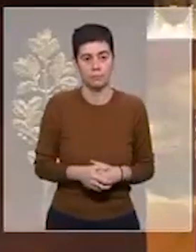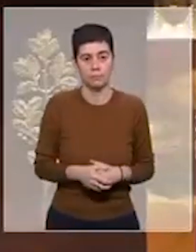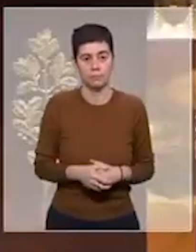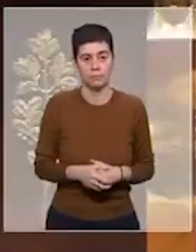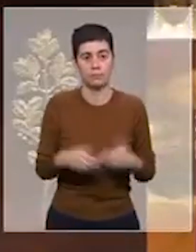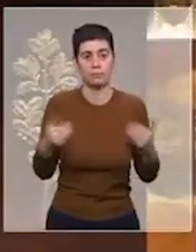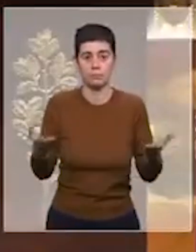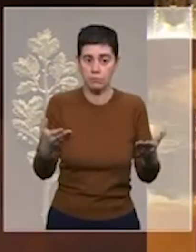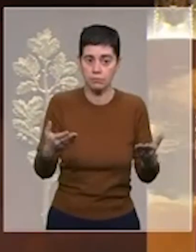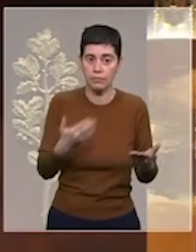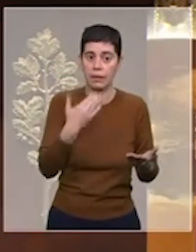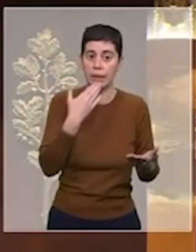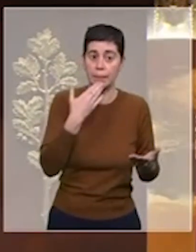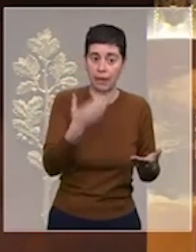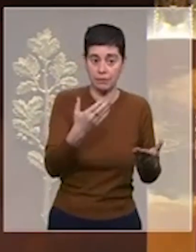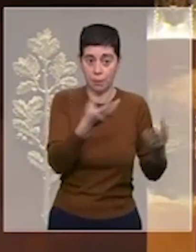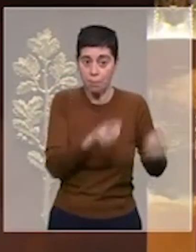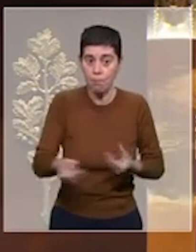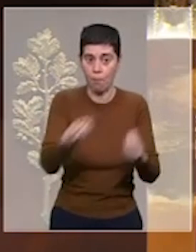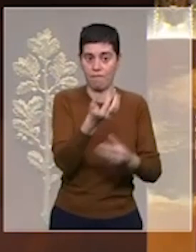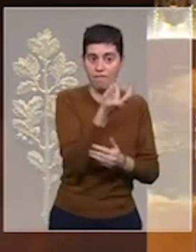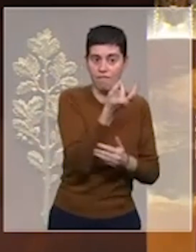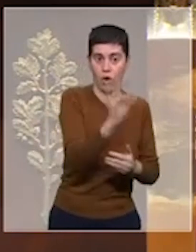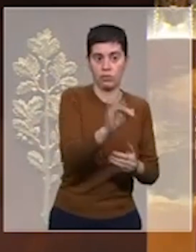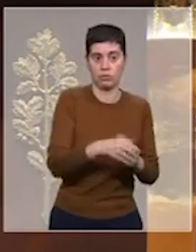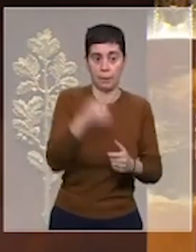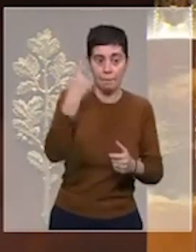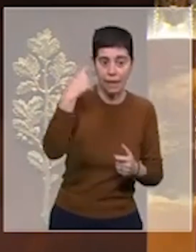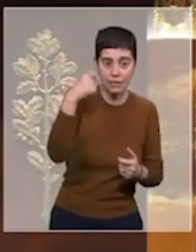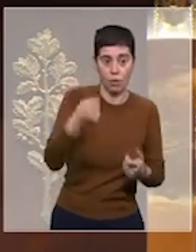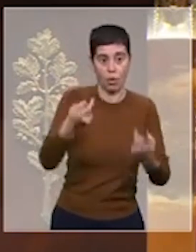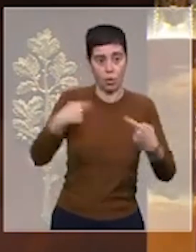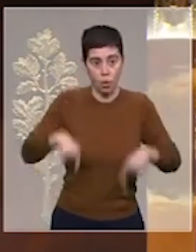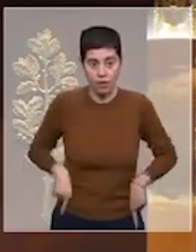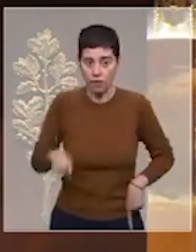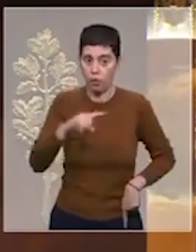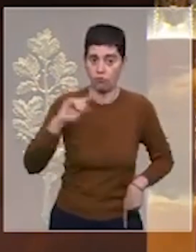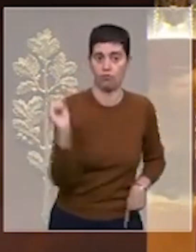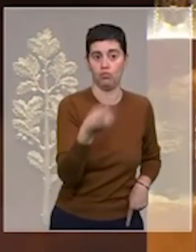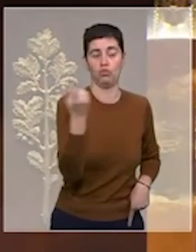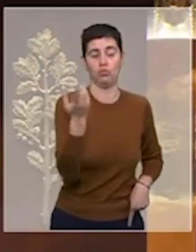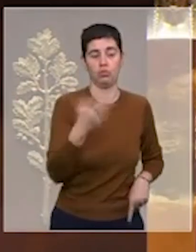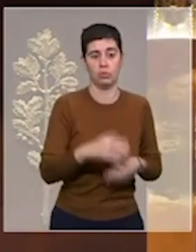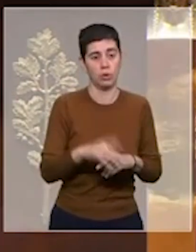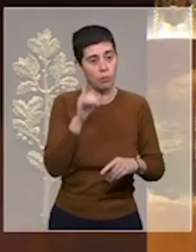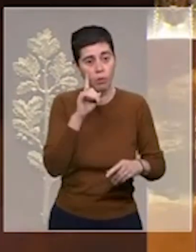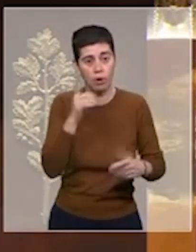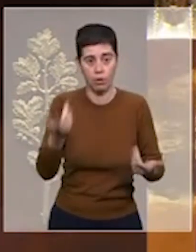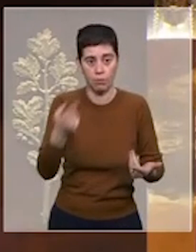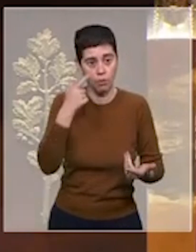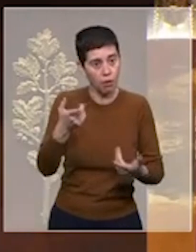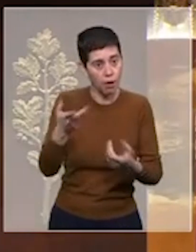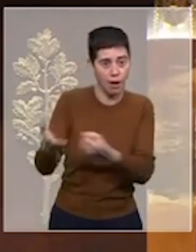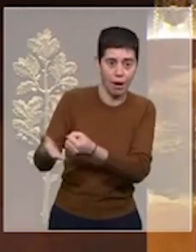Je remercie le peuple français, son président et son gouvernement, vous tous, pour toute aide qui a